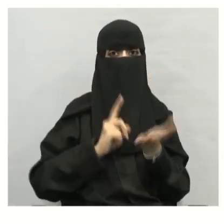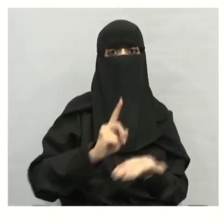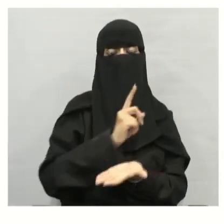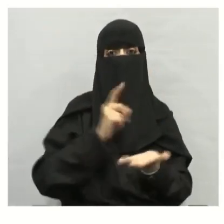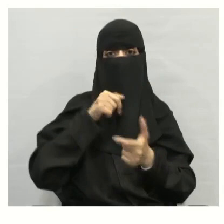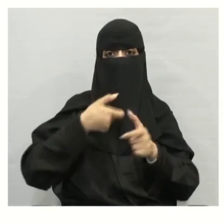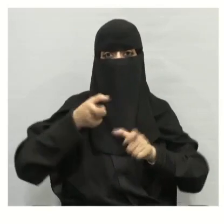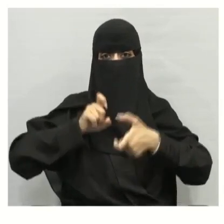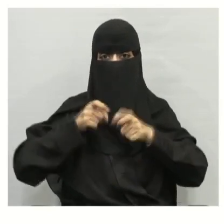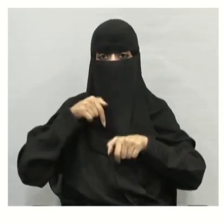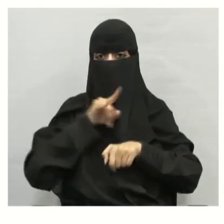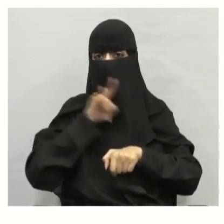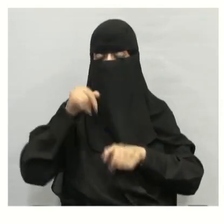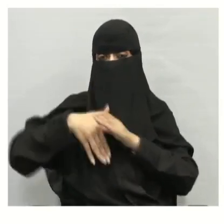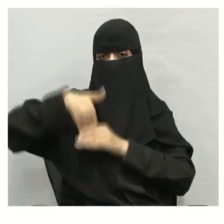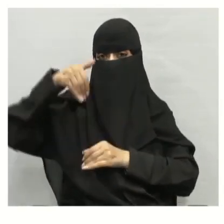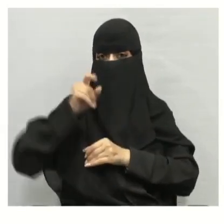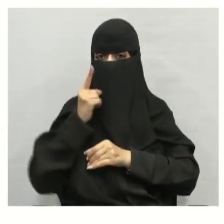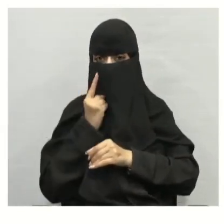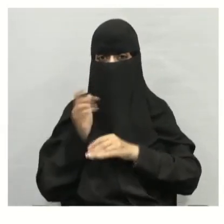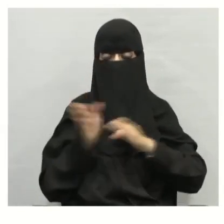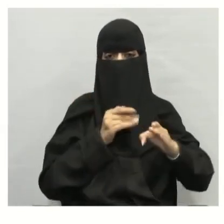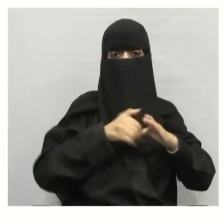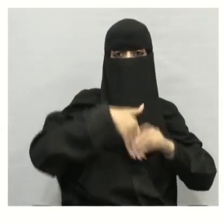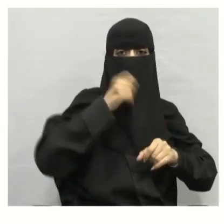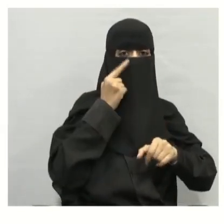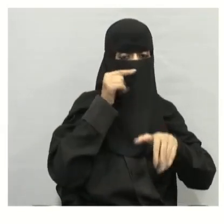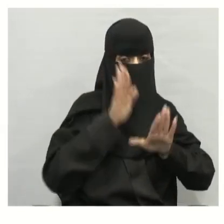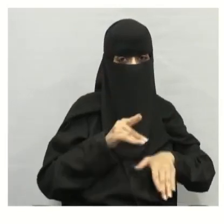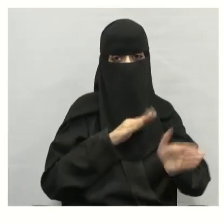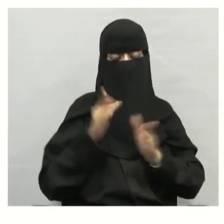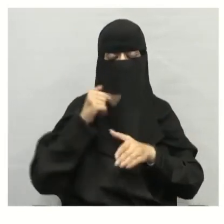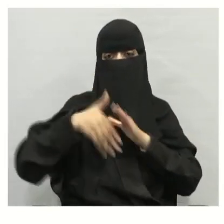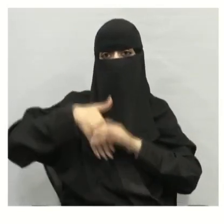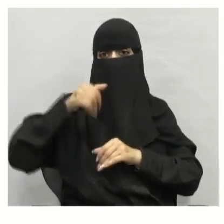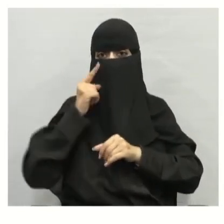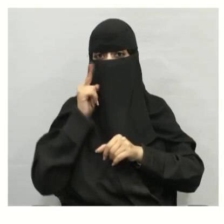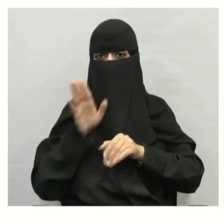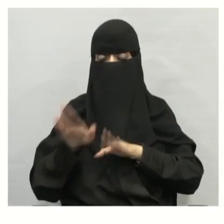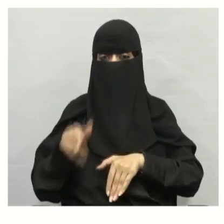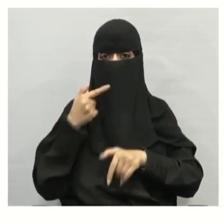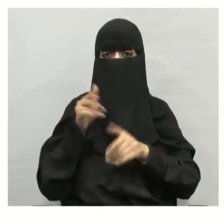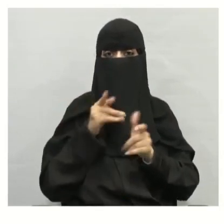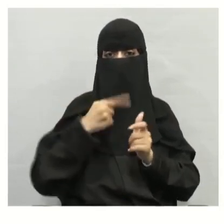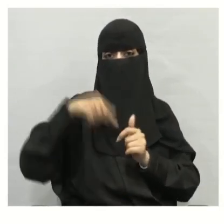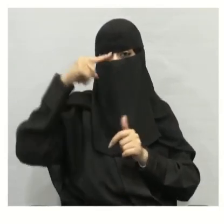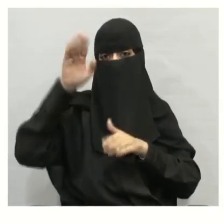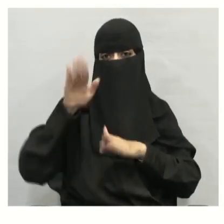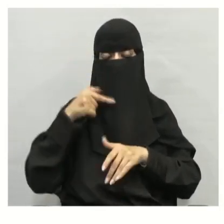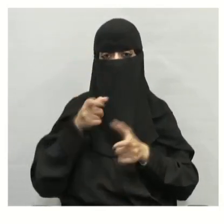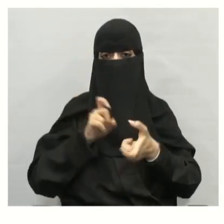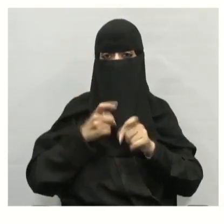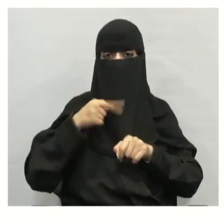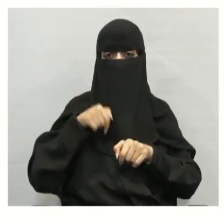يتكون من مخلوقات غير حية ومخلوقات حية المخلوقات الحية هي التي تكون كائنات حية